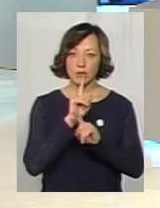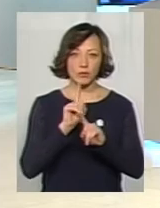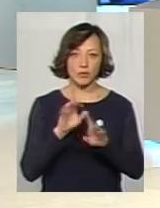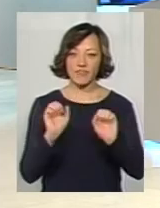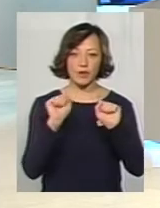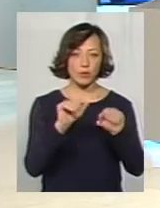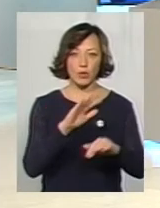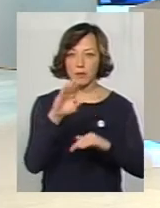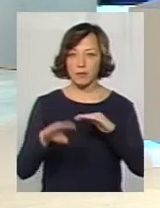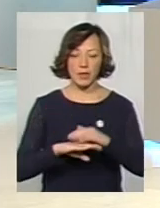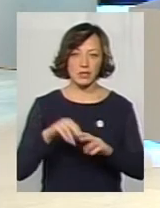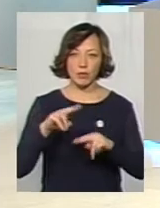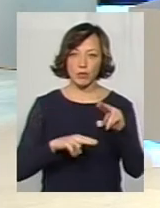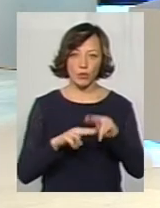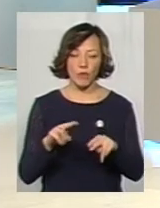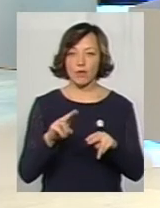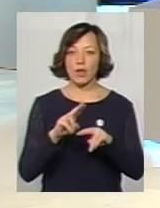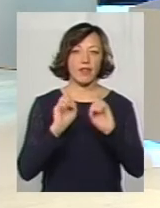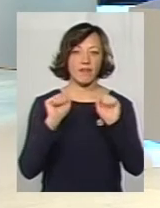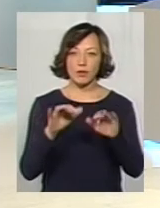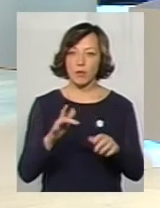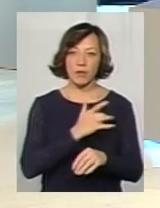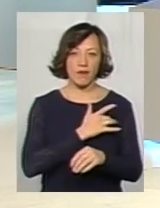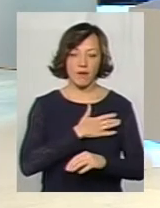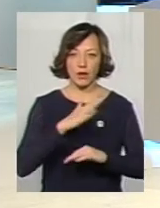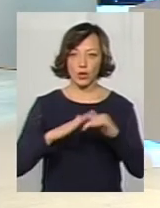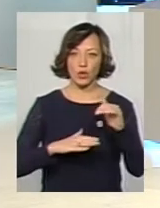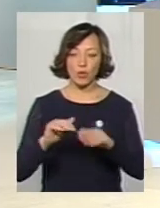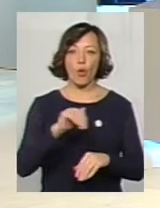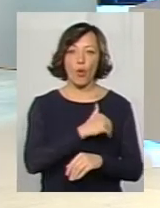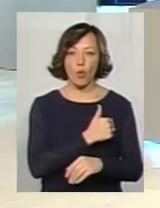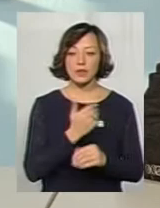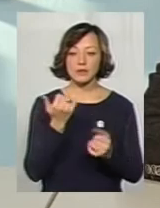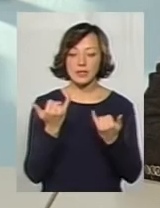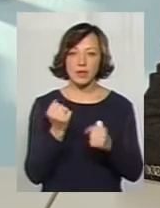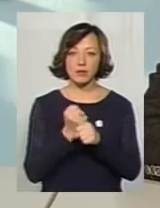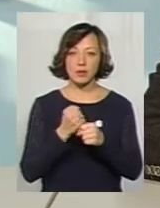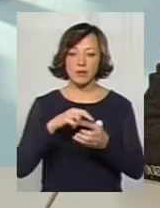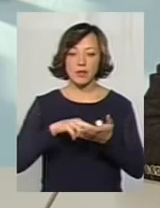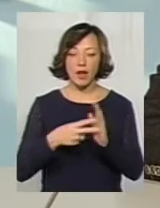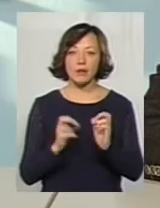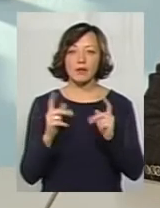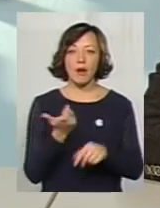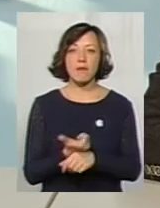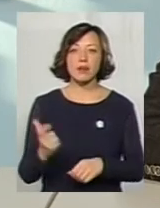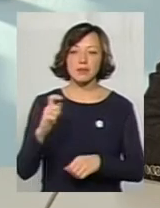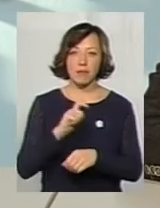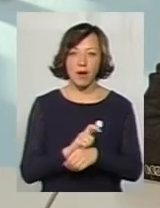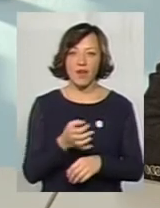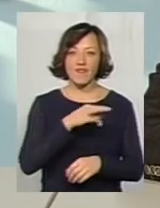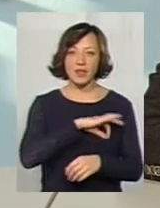віддамо ні під яку забудову. Ми його не віддамо в приватні руки. Ми хочемо зараз напрацювати концепцію, як максимально